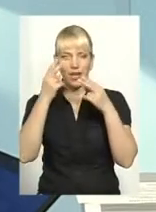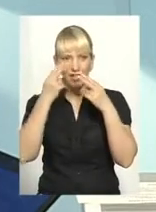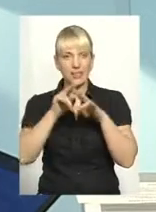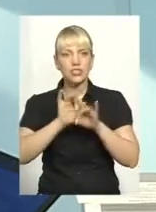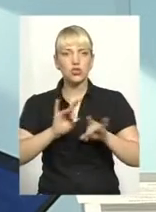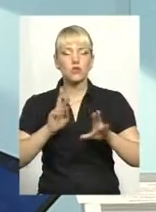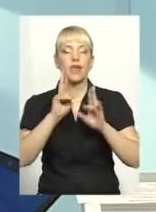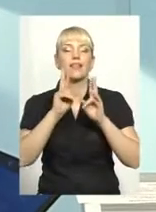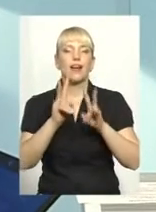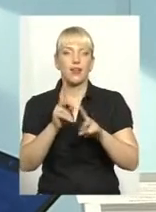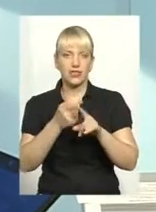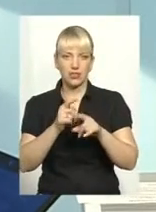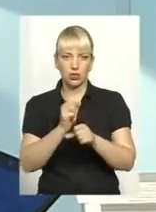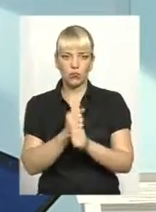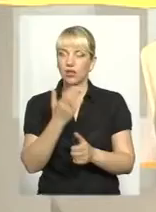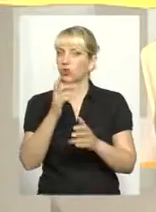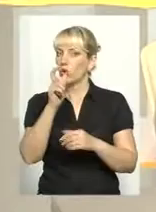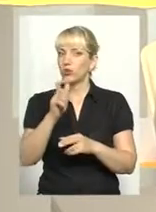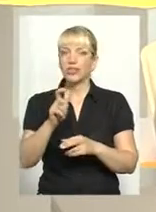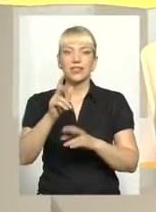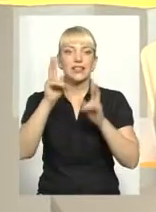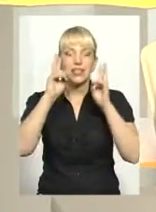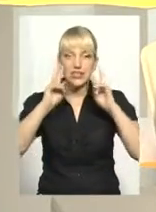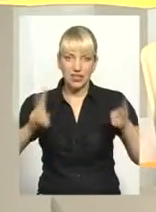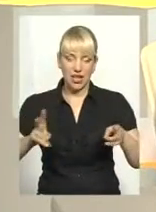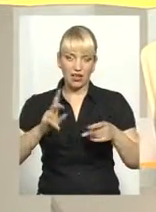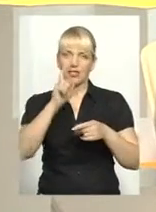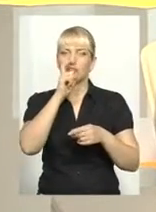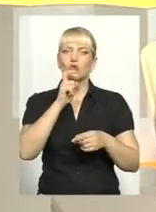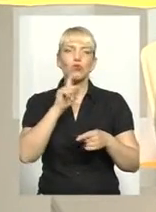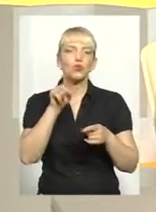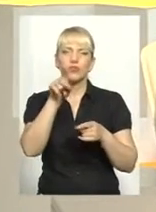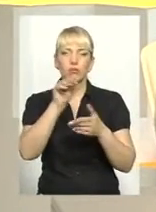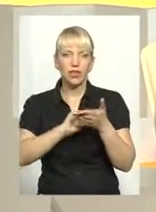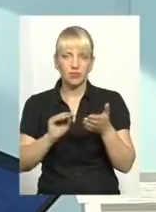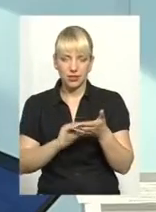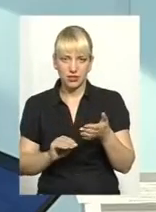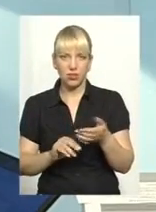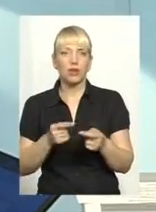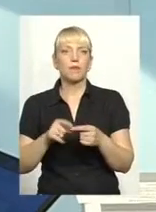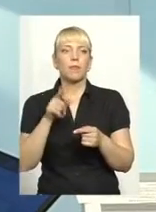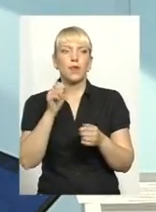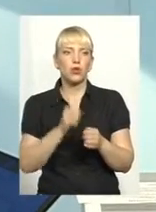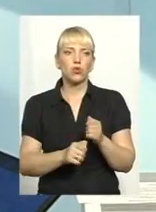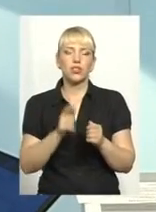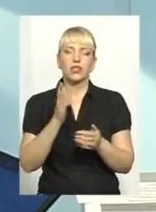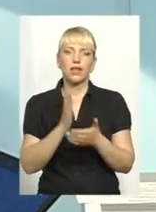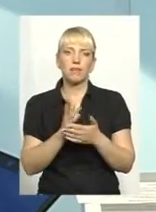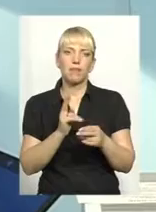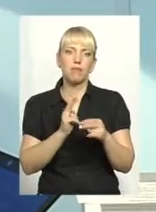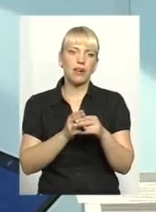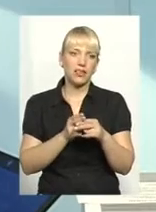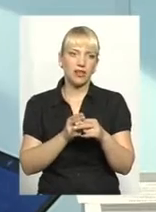Якщо людина не знає і не зрозуміло з цієї інформації, заповнити. Тобто, там в кожному є бар'єр,